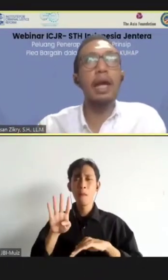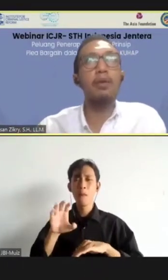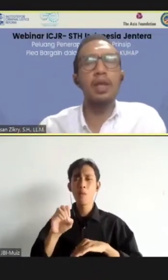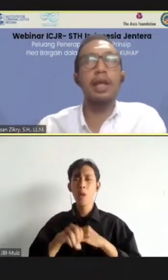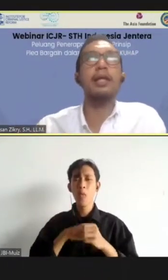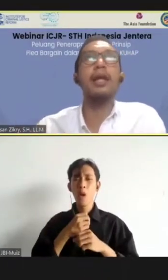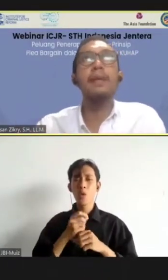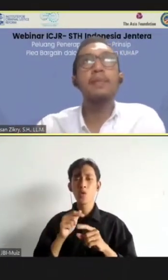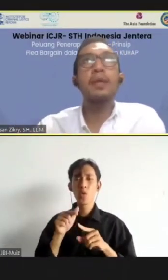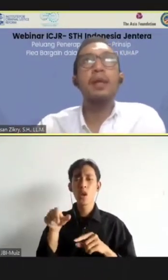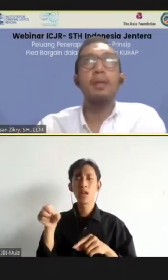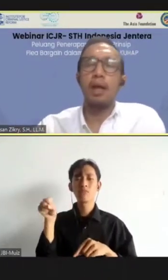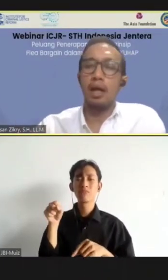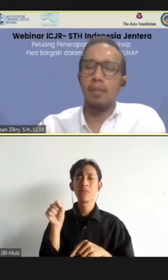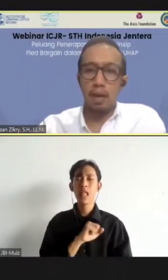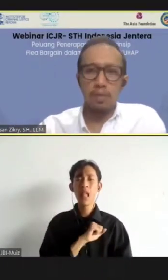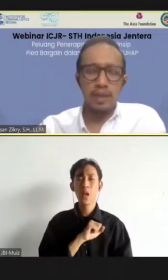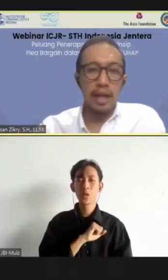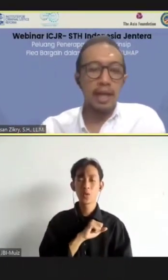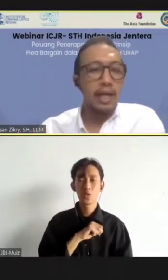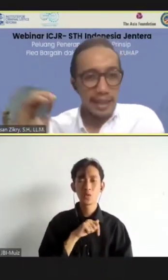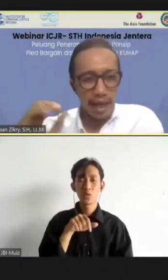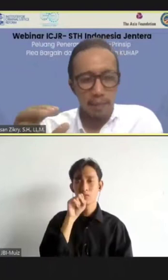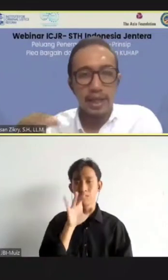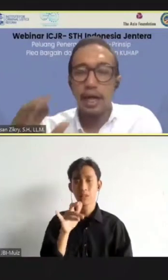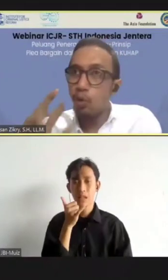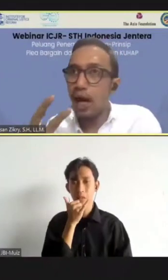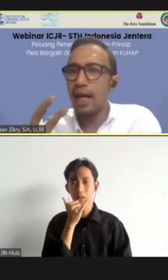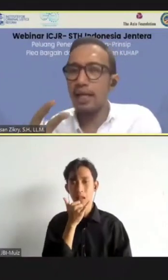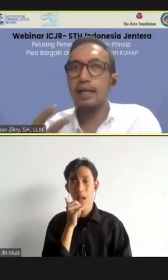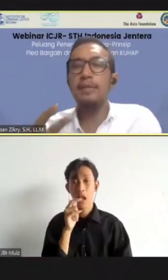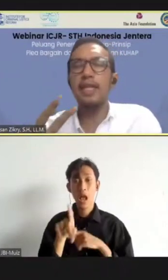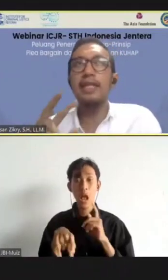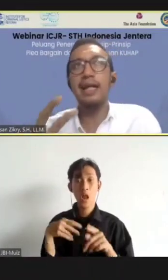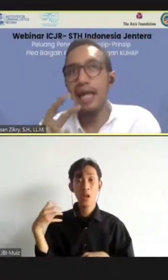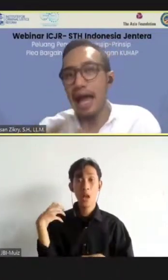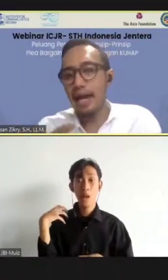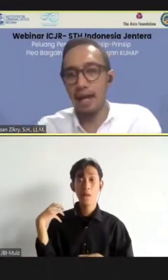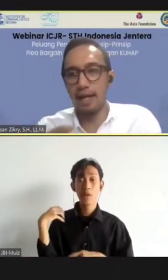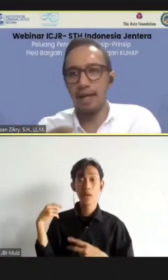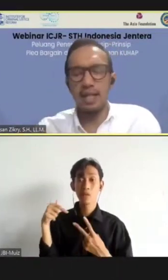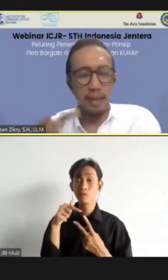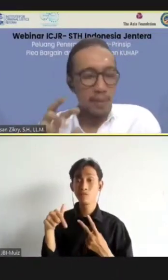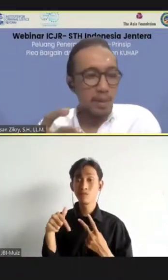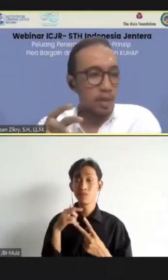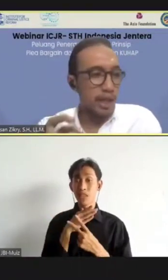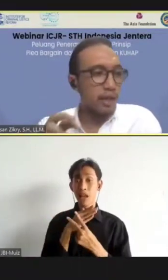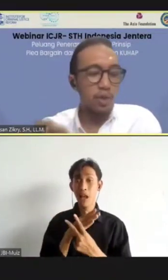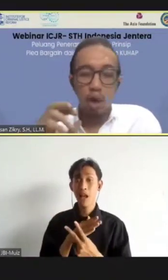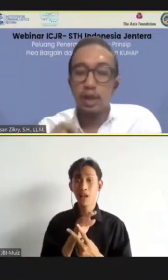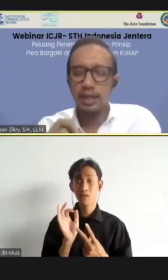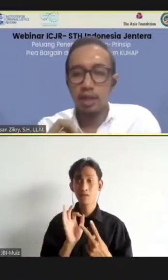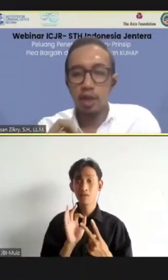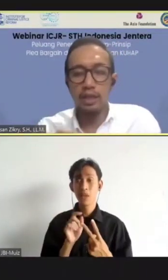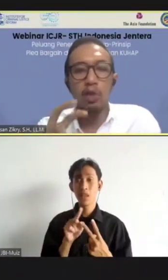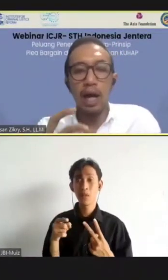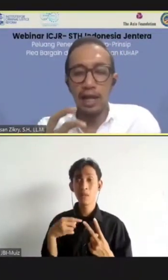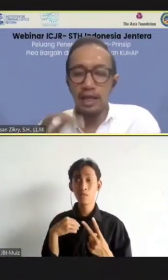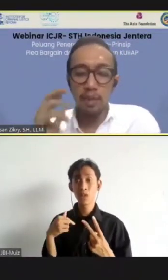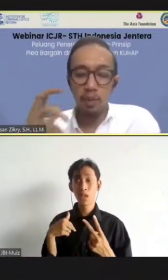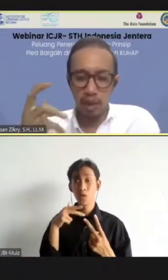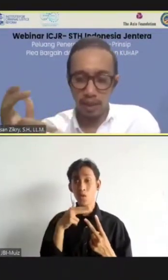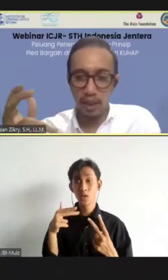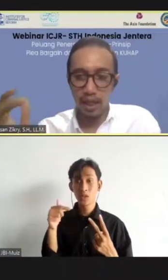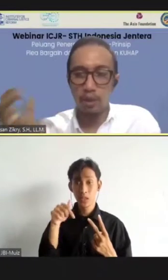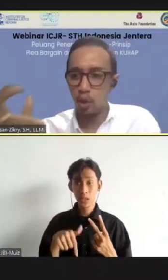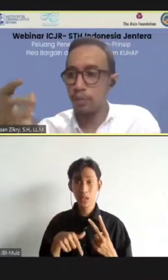terdakwa takut, dan akhirnya mengaku bersalah. Di Amerika, dua hal ini tidak dilarang. Tapi menurut saya, untuk konteks Indonesia, dua